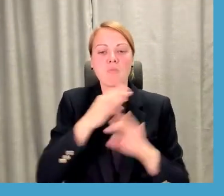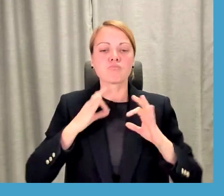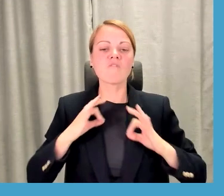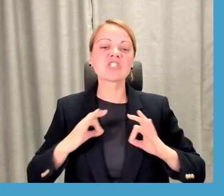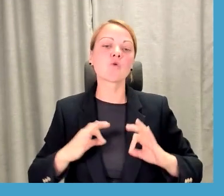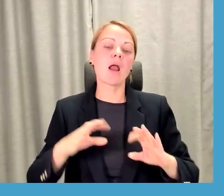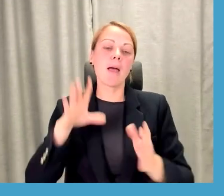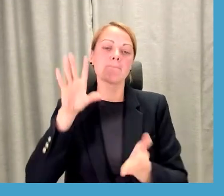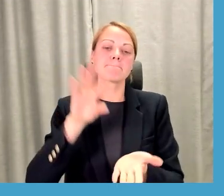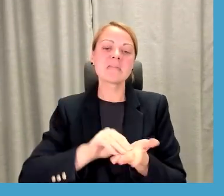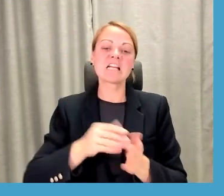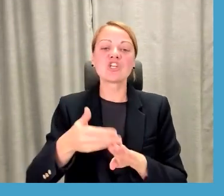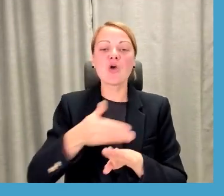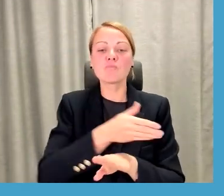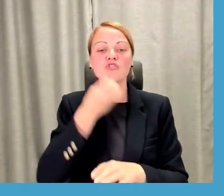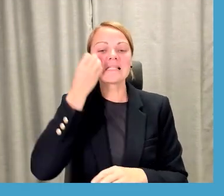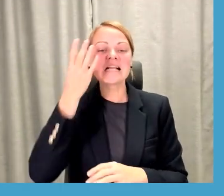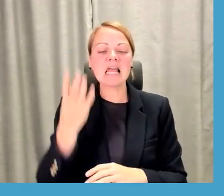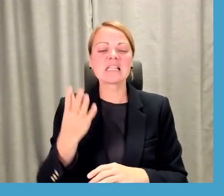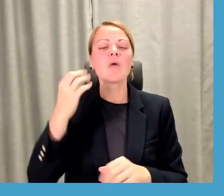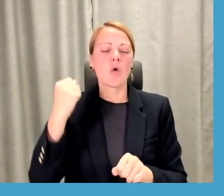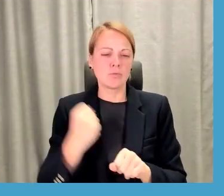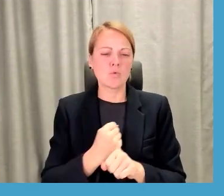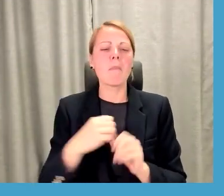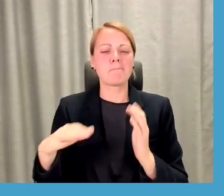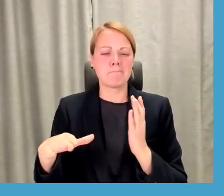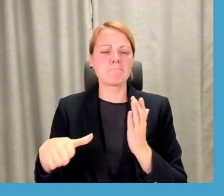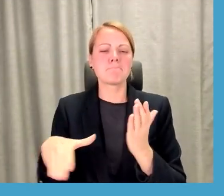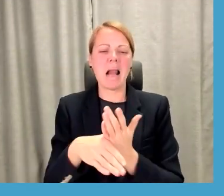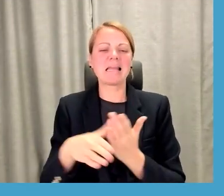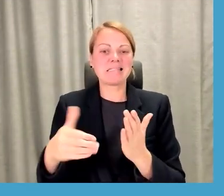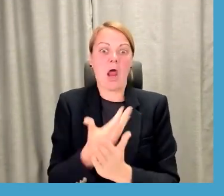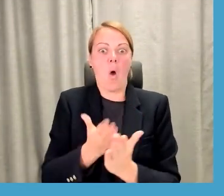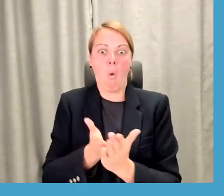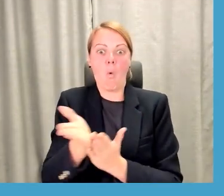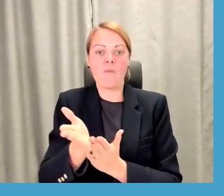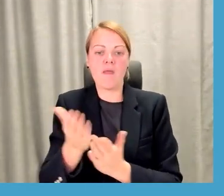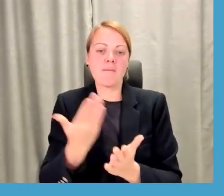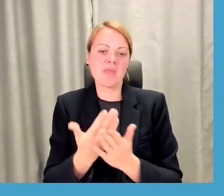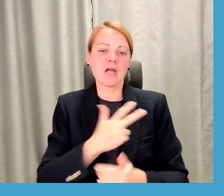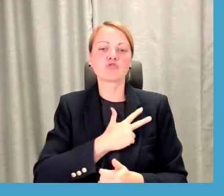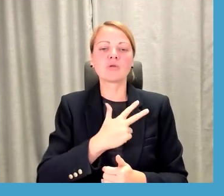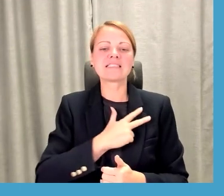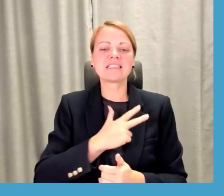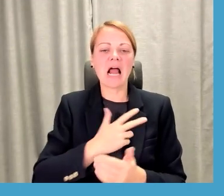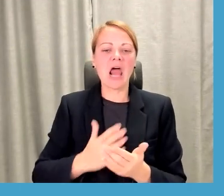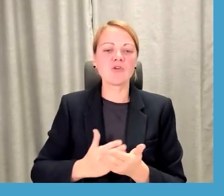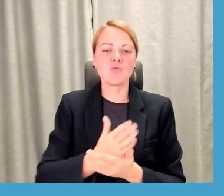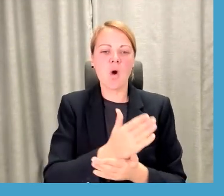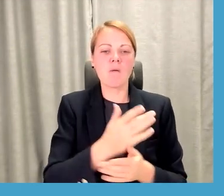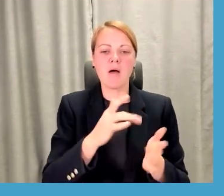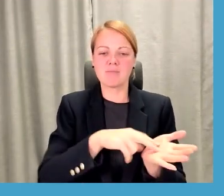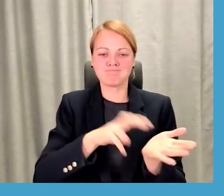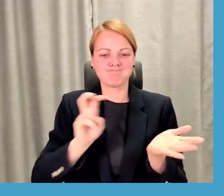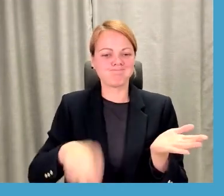pieredze un iepriekšējā izglītība bieži vien tomēr palīdz arī jaunajā. Un, ja es pieņemsim no tīras sociālas jomas, savu laiku aizgāju